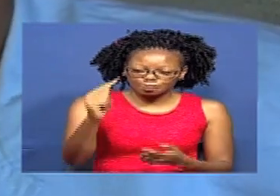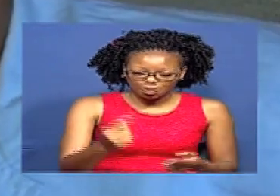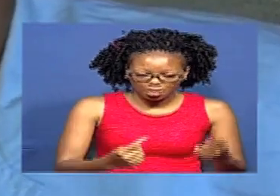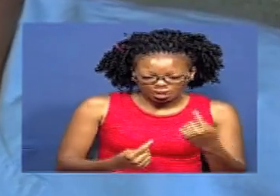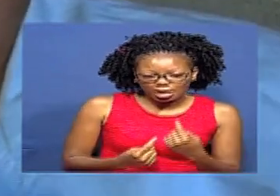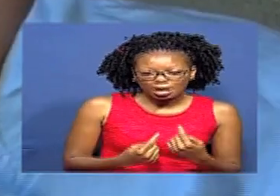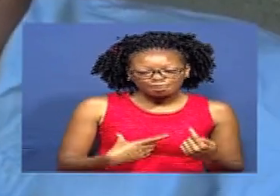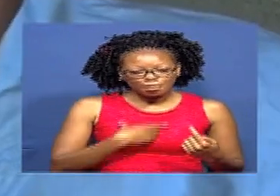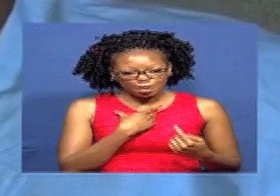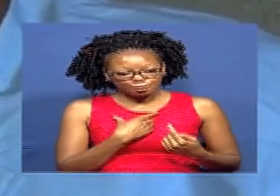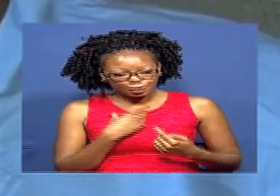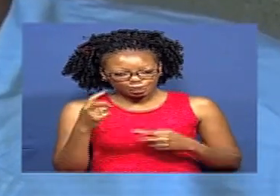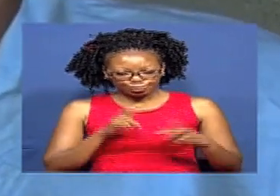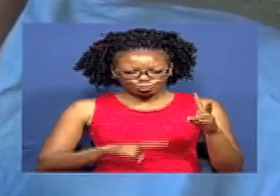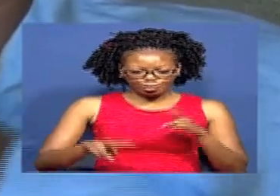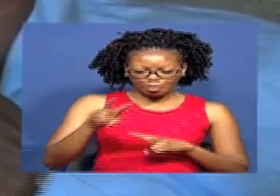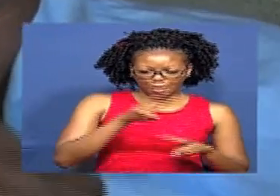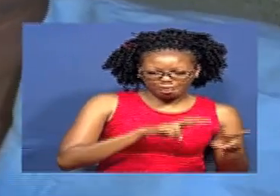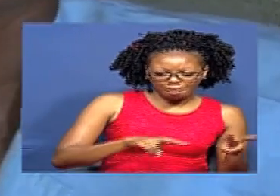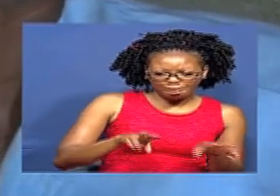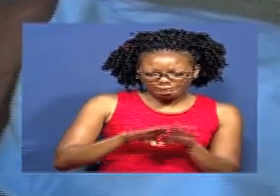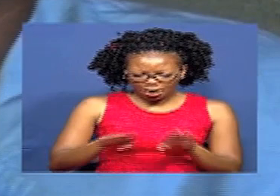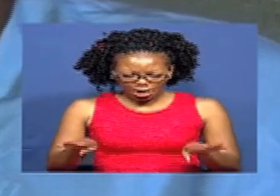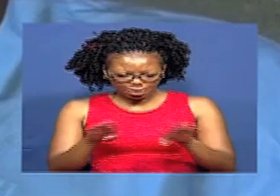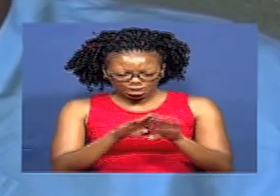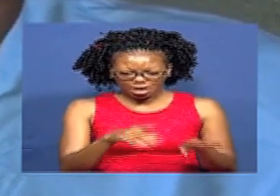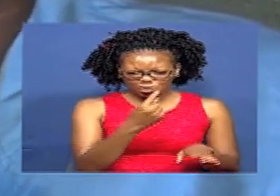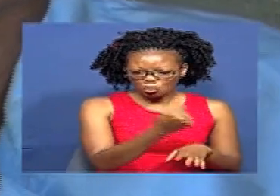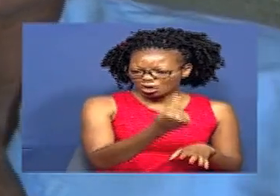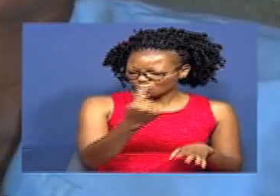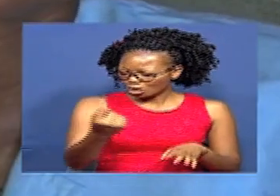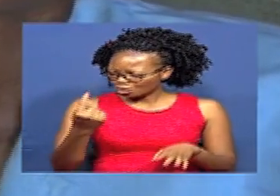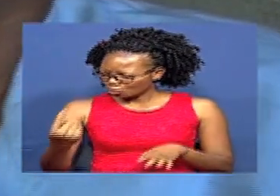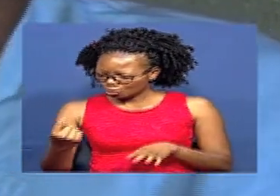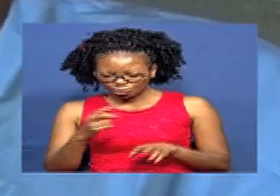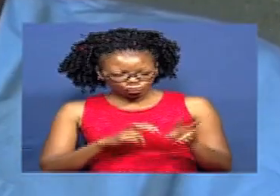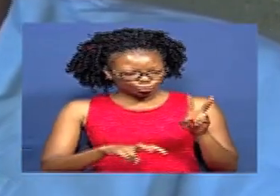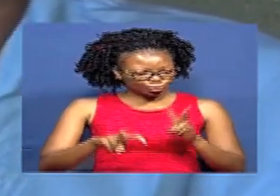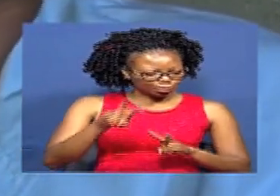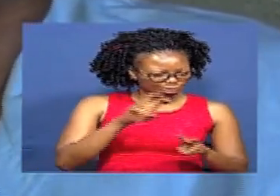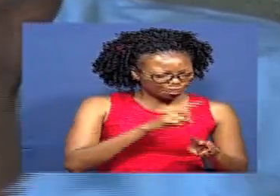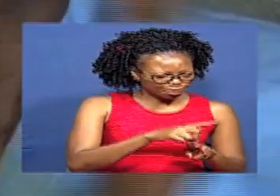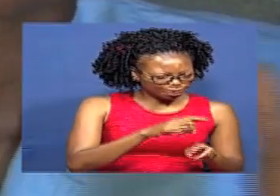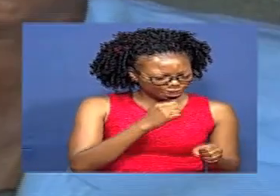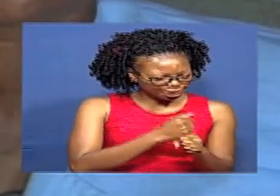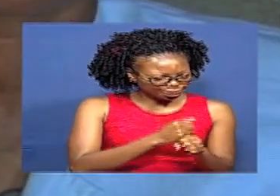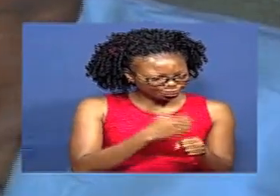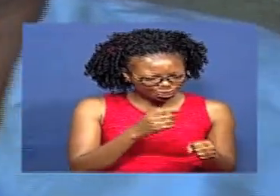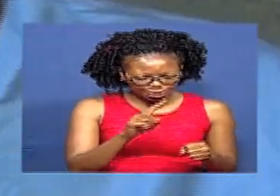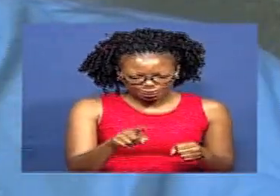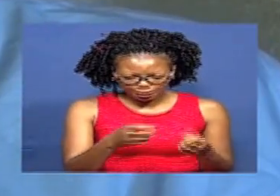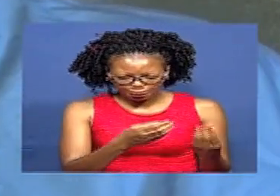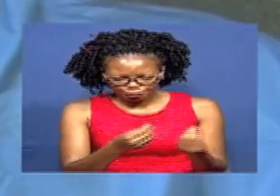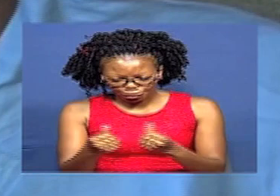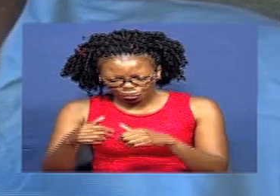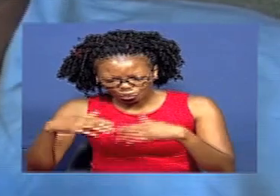wamejibeba kabisa Wakisha afika Wanatembea kwa kida shamba Wakiangalia Wakiangalia Wanatuambia hii Mufanye hii